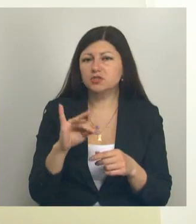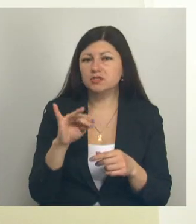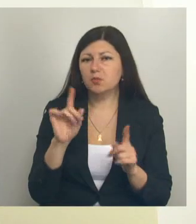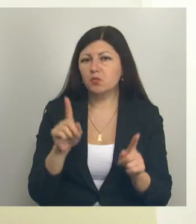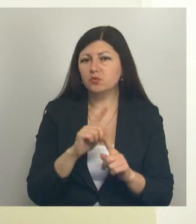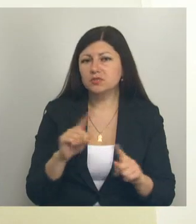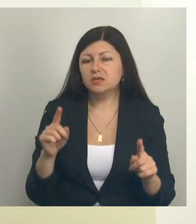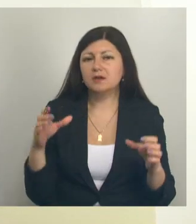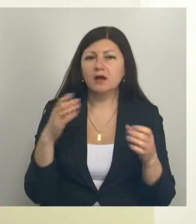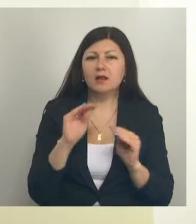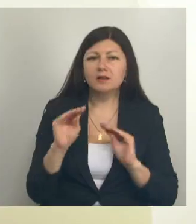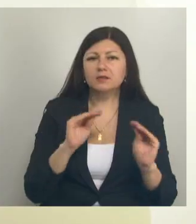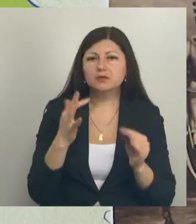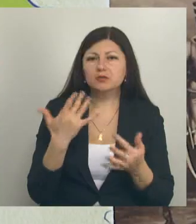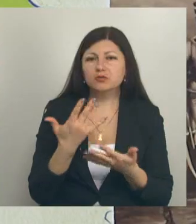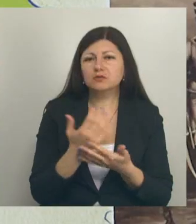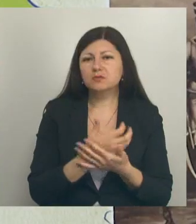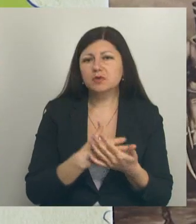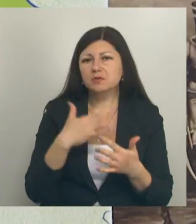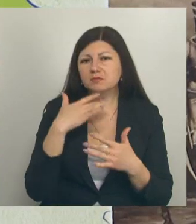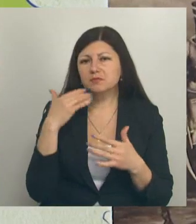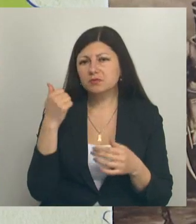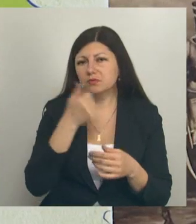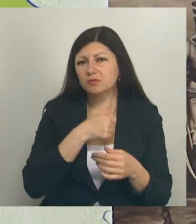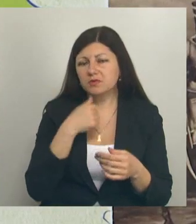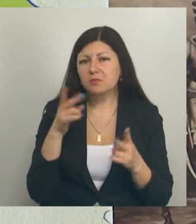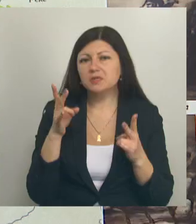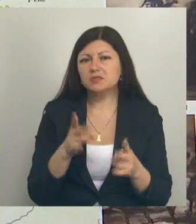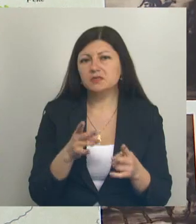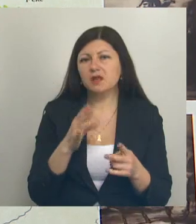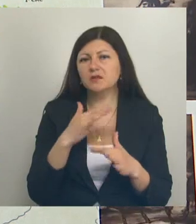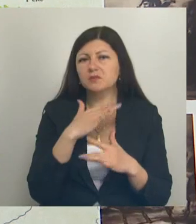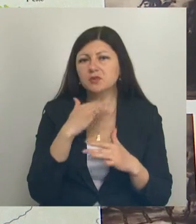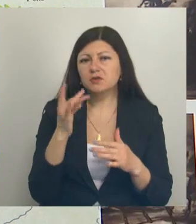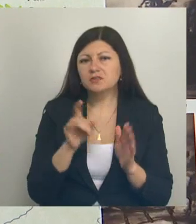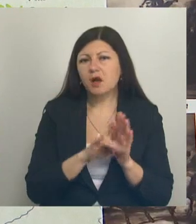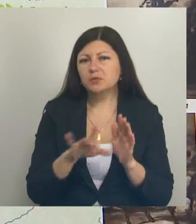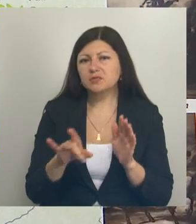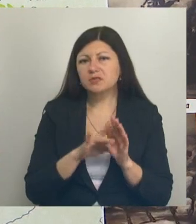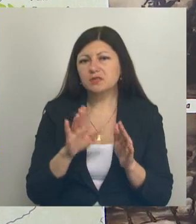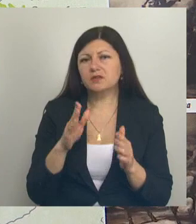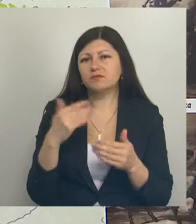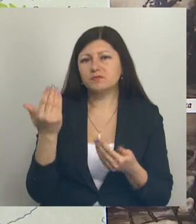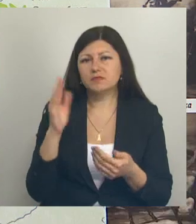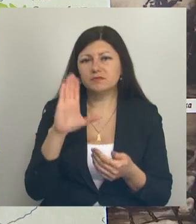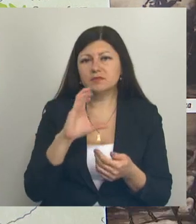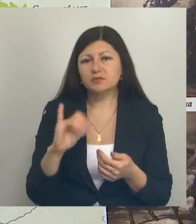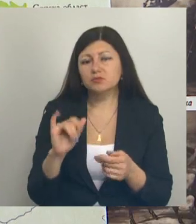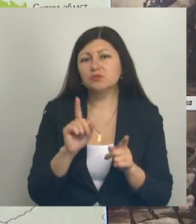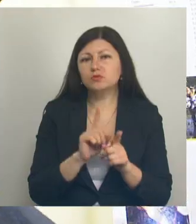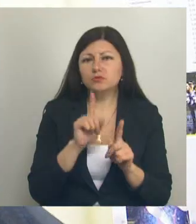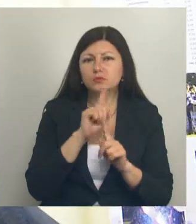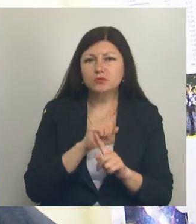Коллекция, которую кропотливо собирали долгие годы, сильно пострадала от неоднократных обстрелов со стороны ВСУ. Многие уникальные